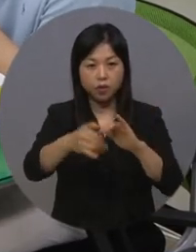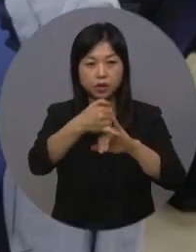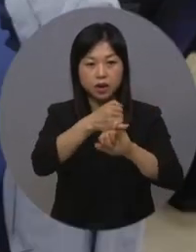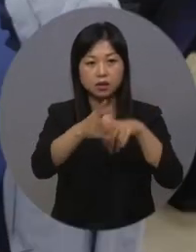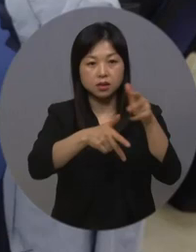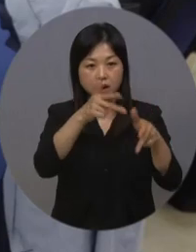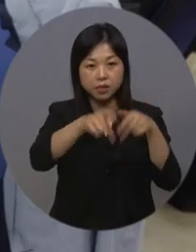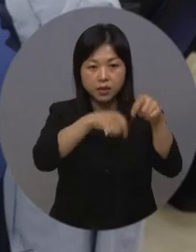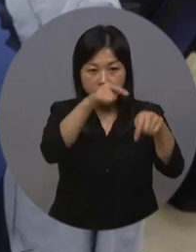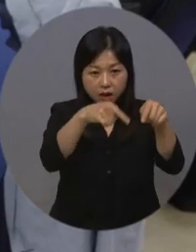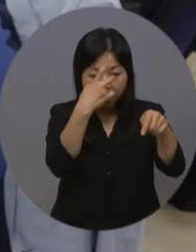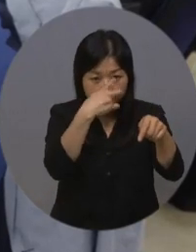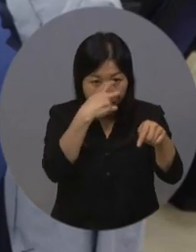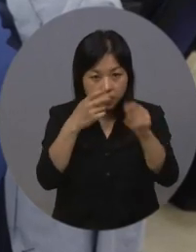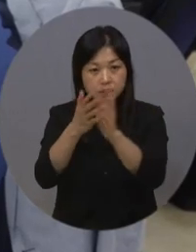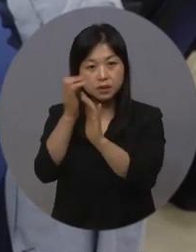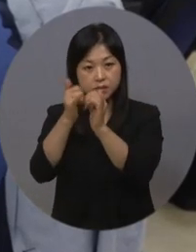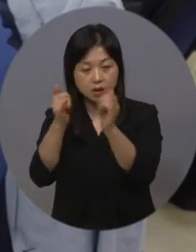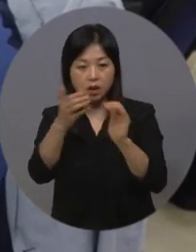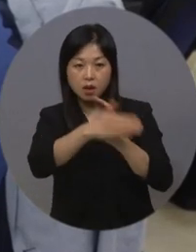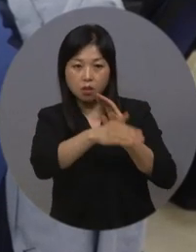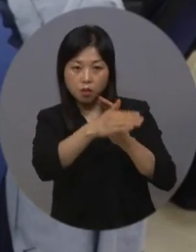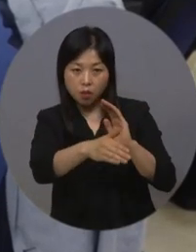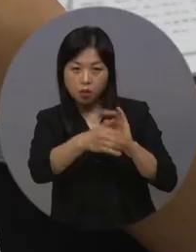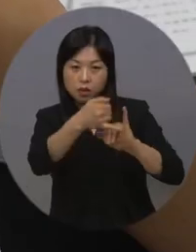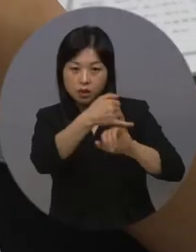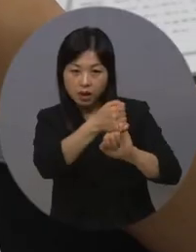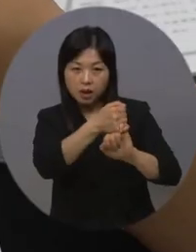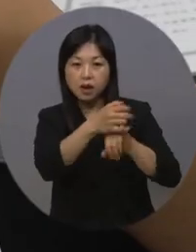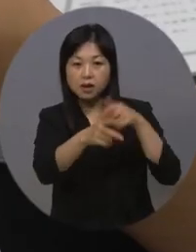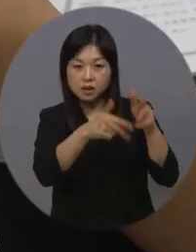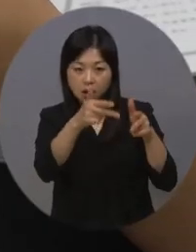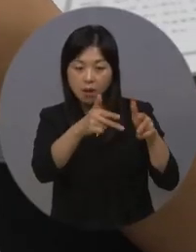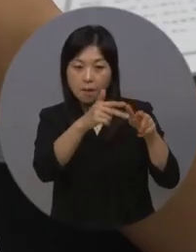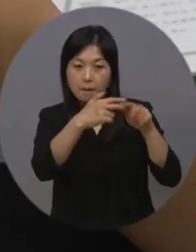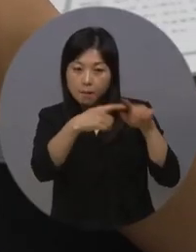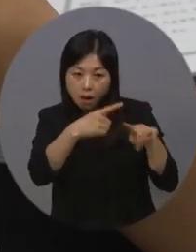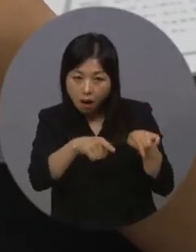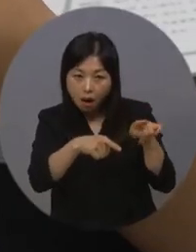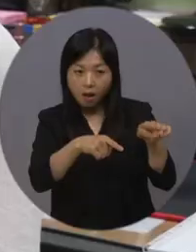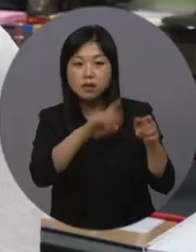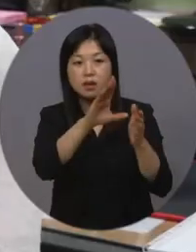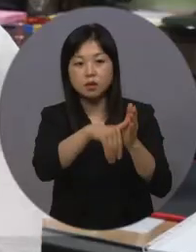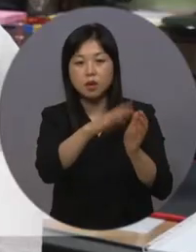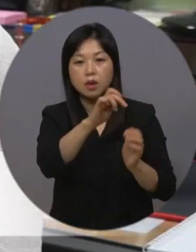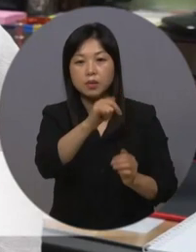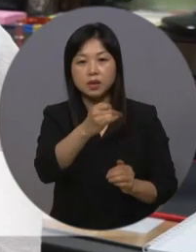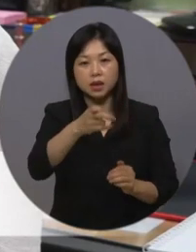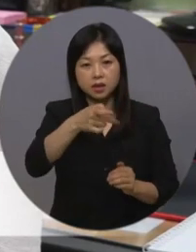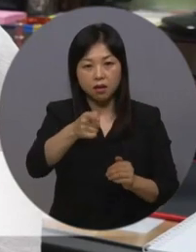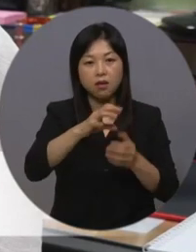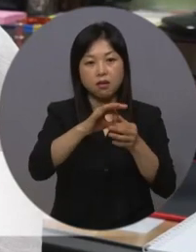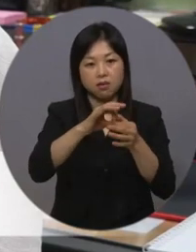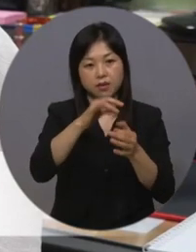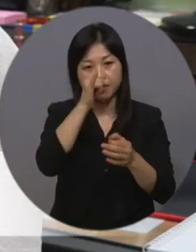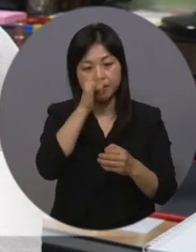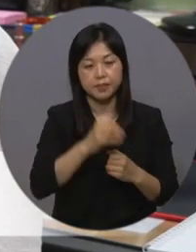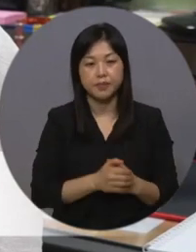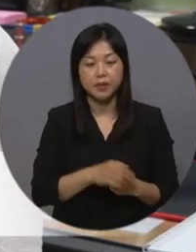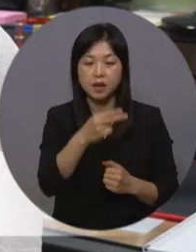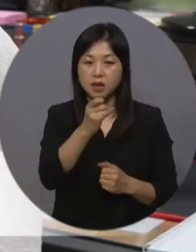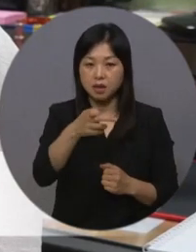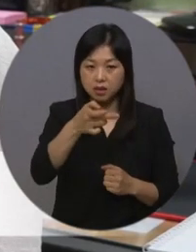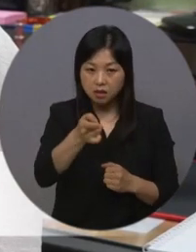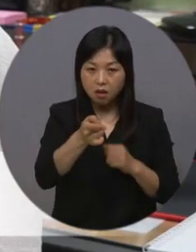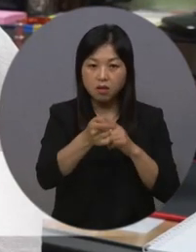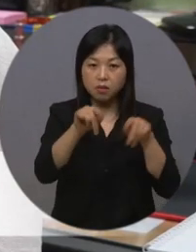함께 시민들의 공약사업 평판 분석에도 빅데이터를 활용합니다. 저희가 데이터를 많이 분석해보니